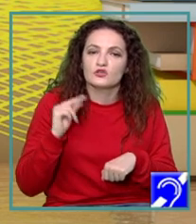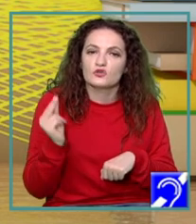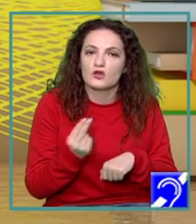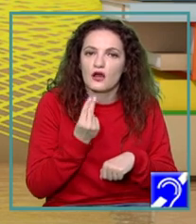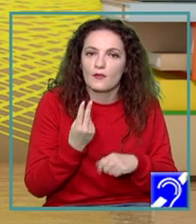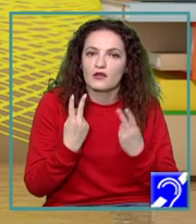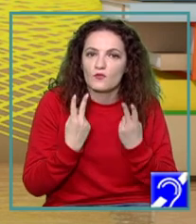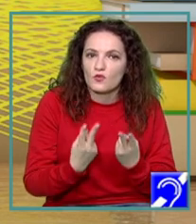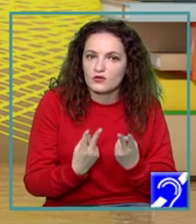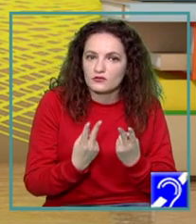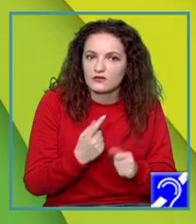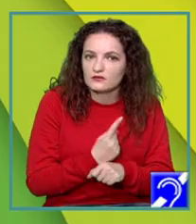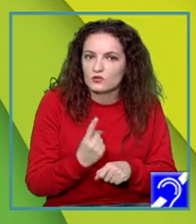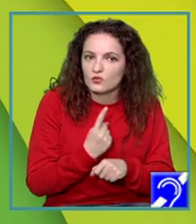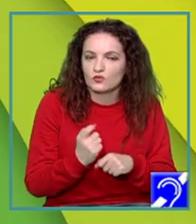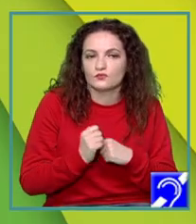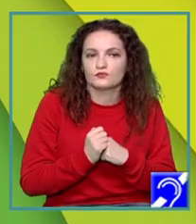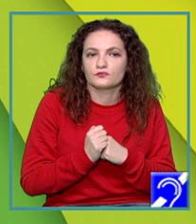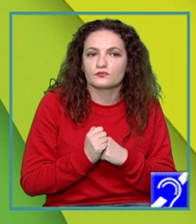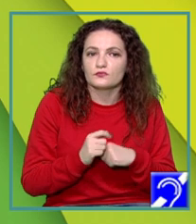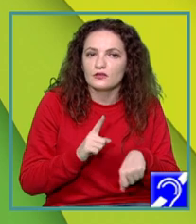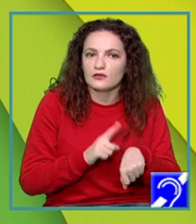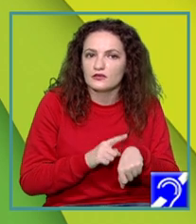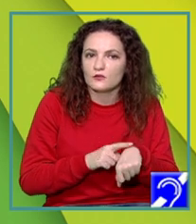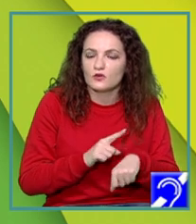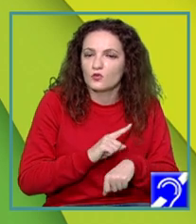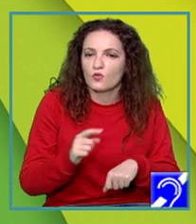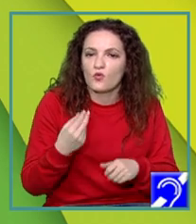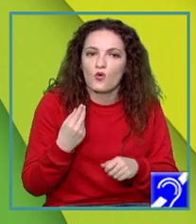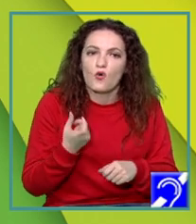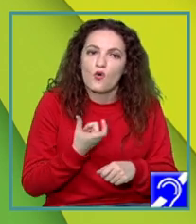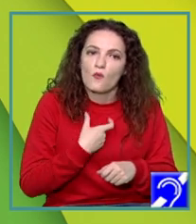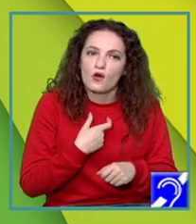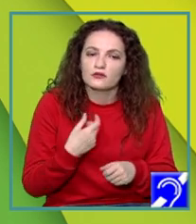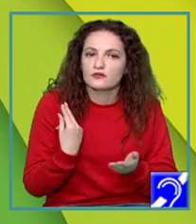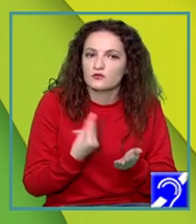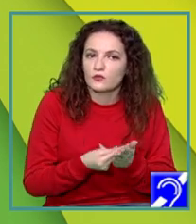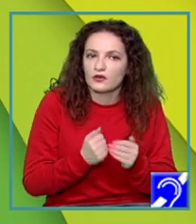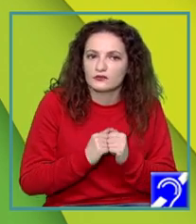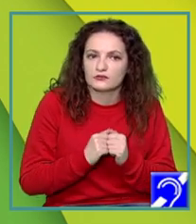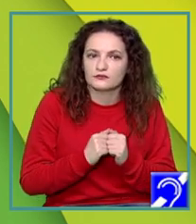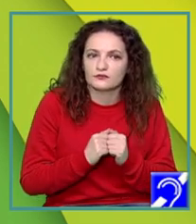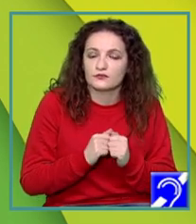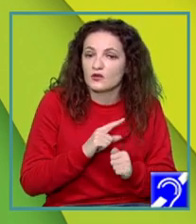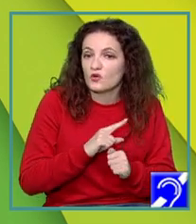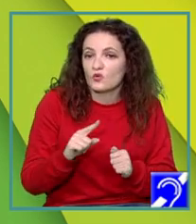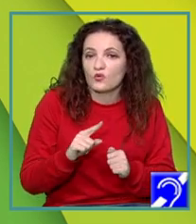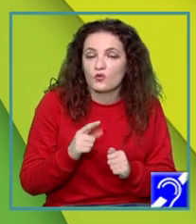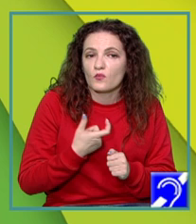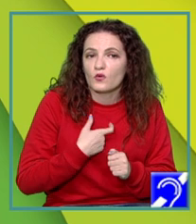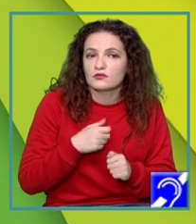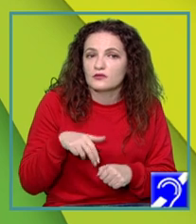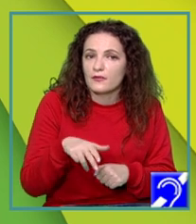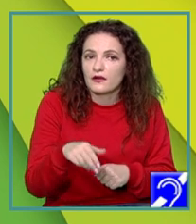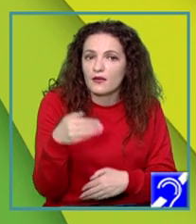importantă resursă posibilă pentru că timpul nu poate fi cumpărat. Nu pot să mă duc nici la magazinul din colț,